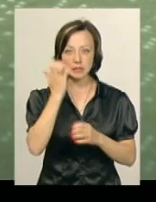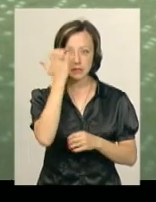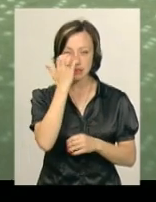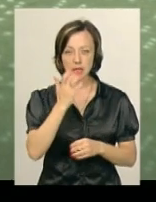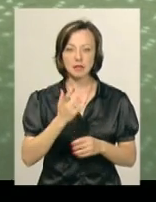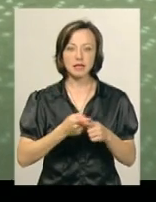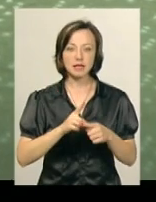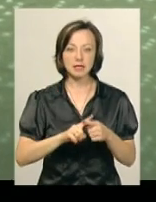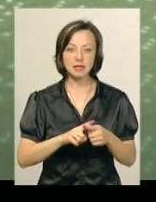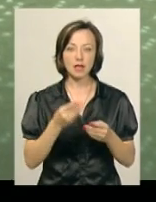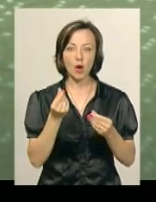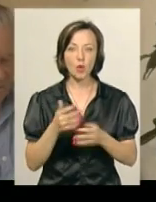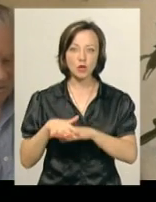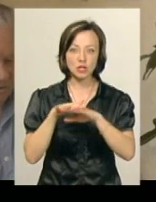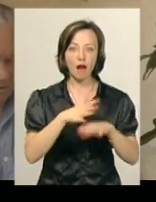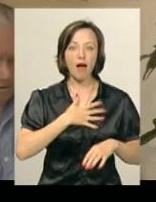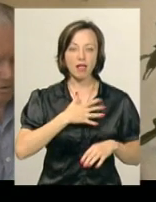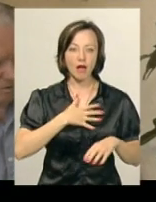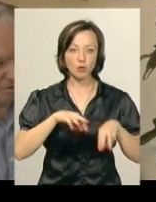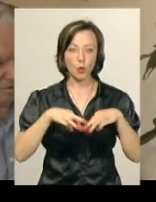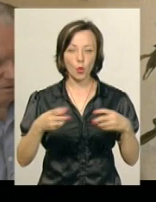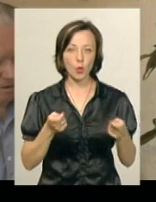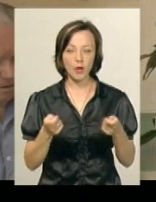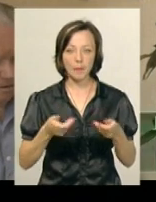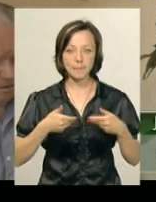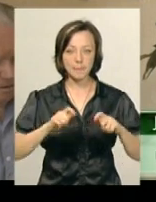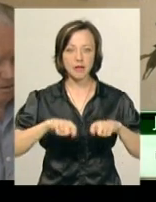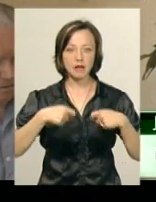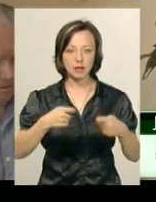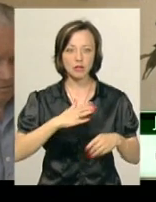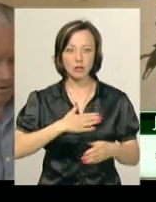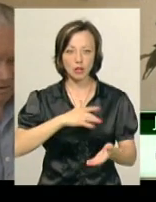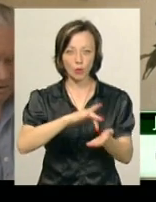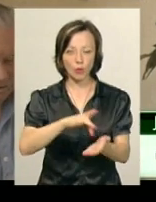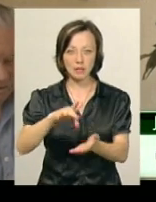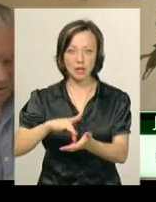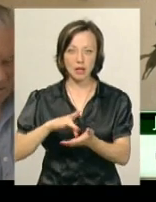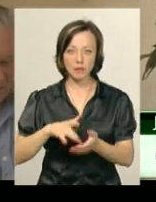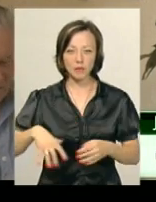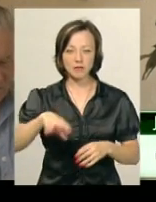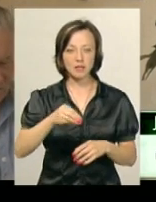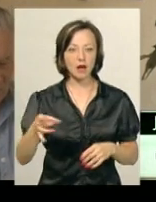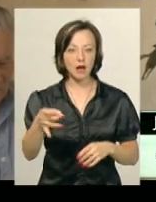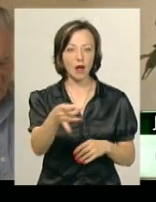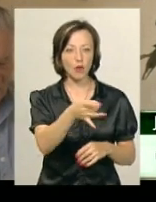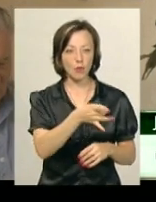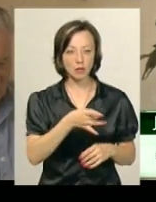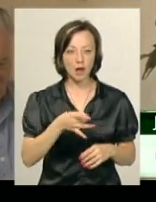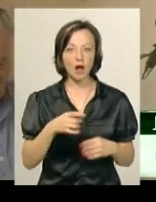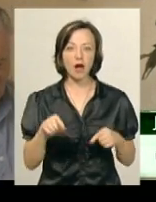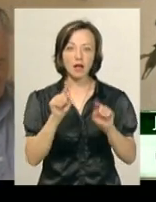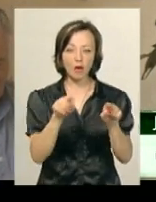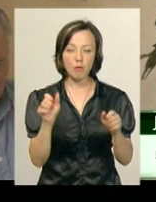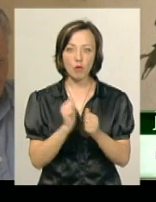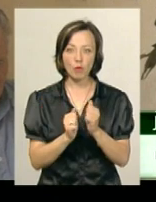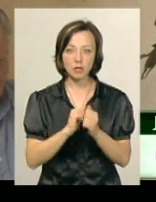заклик за гроші канадського уряду. Ми її передали на наші осередки по усіх районах, а там